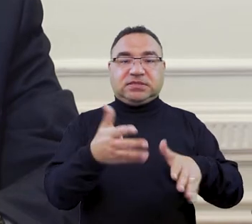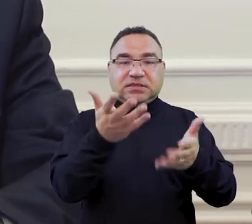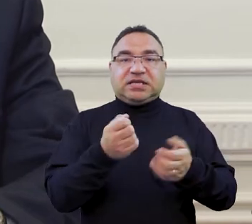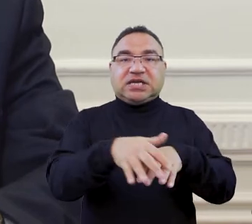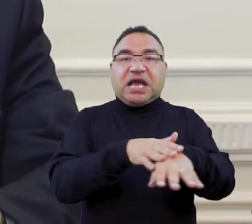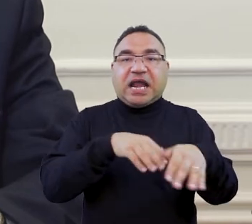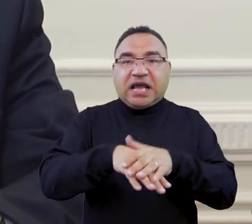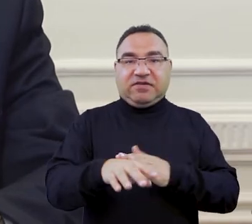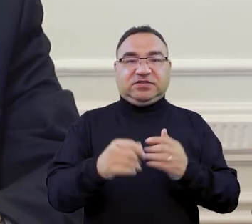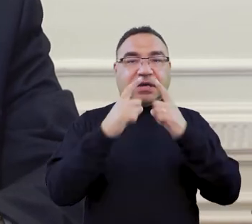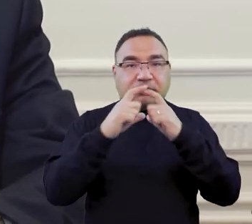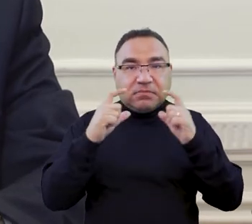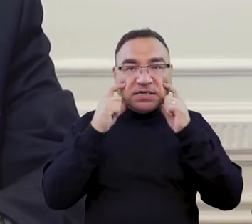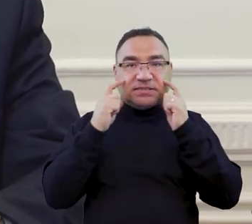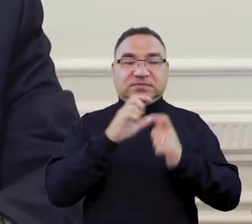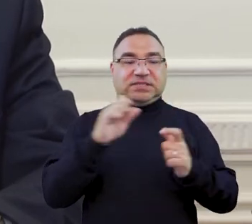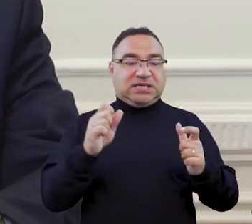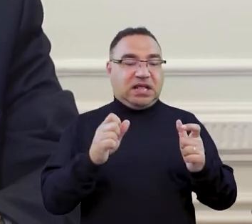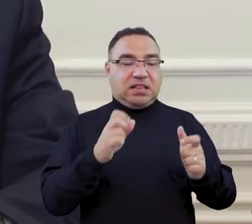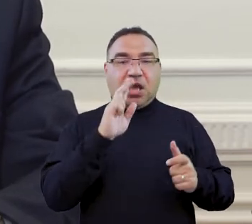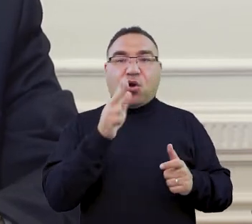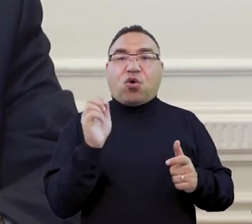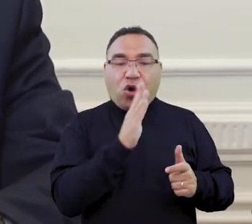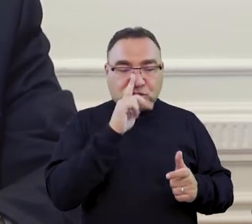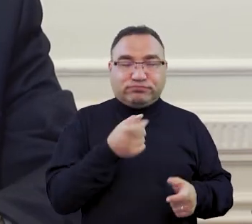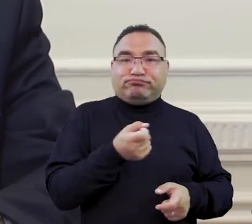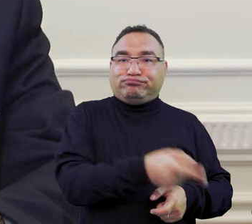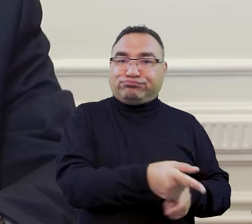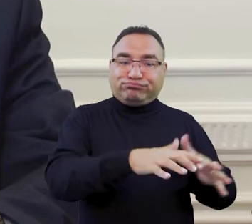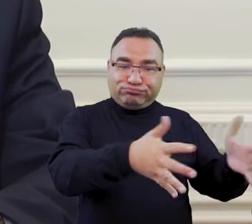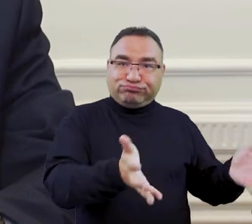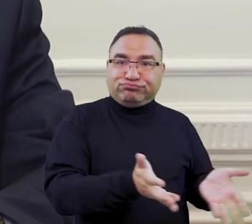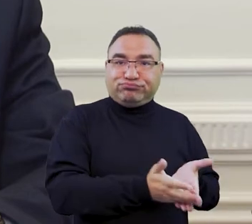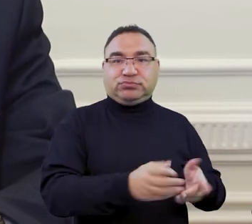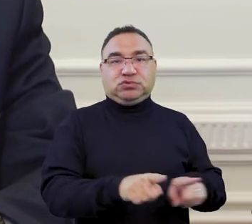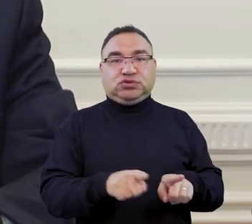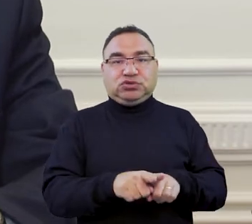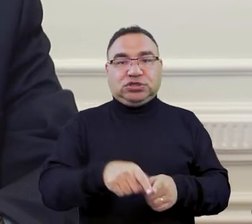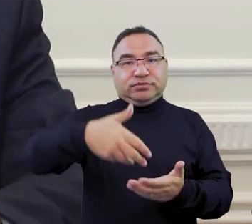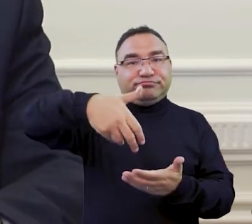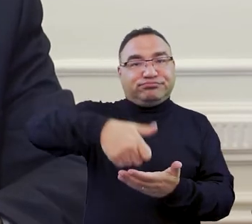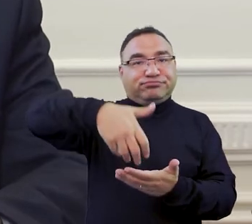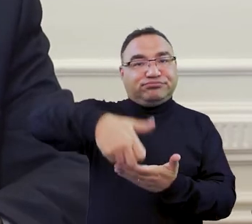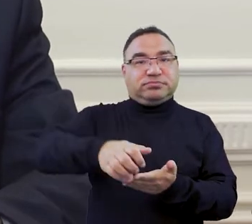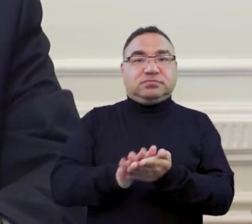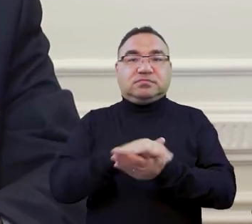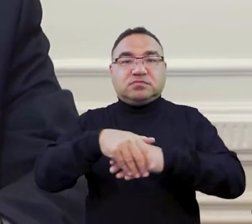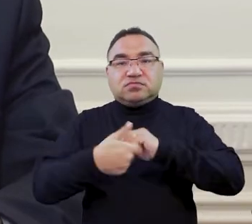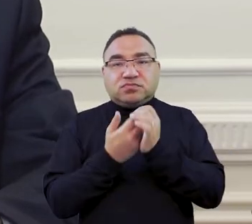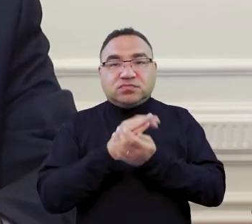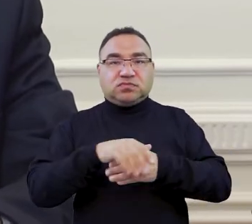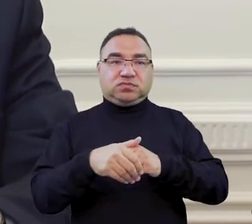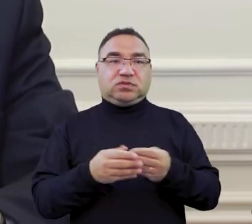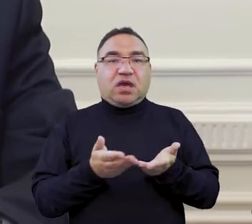do pobierania rękawiczek, maseczek, specjalny kosz na zużyte środki ochrony osobistej, urządzenia do dezynfekcji